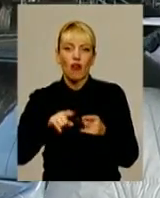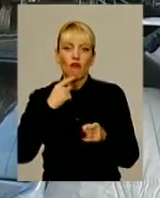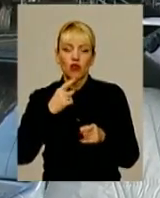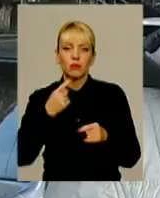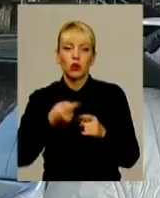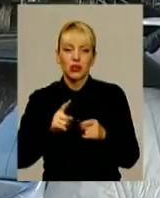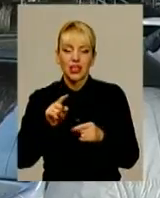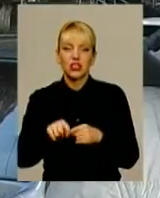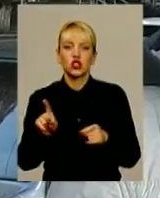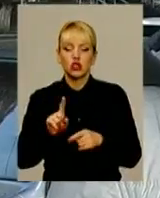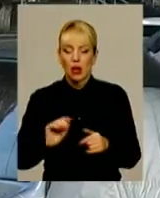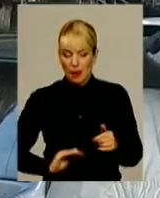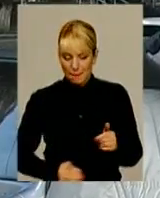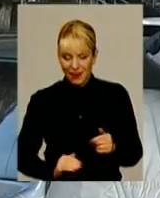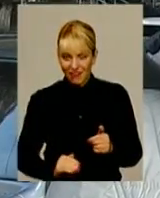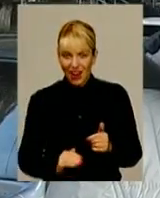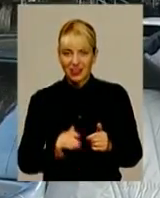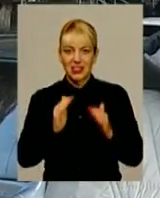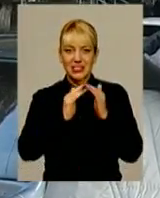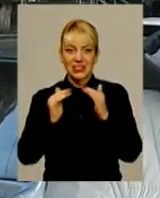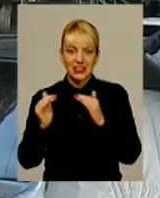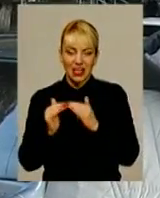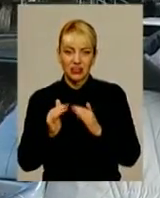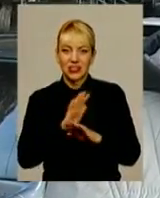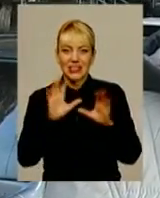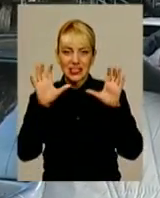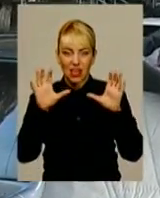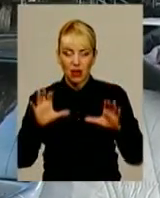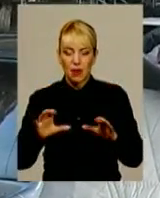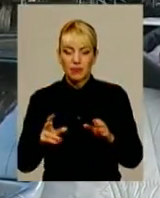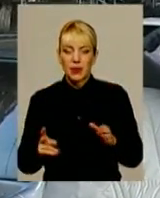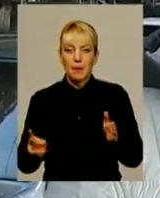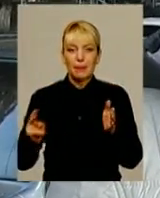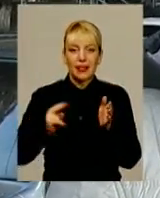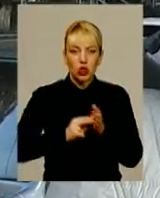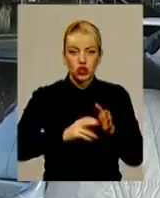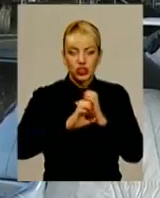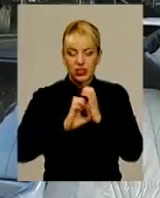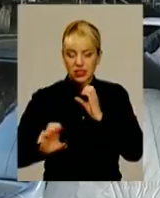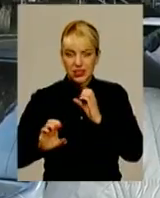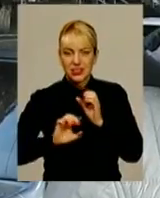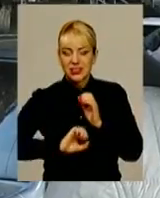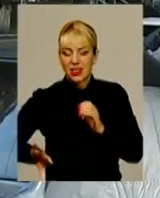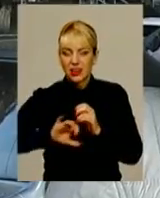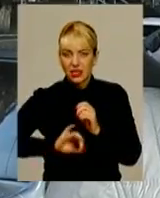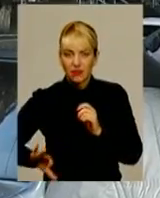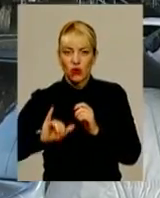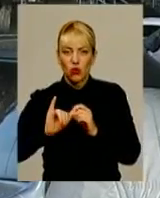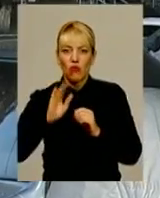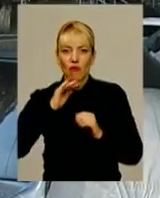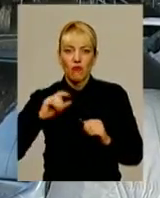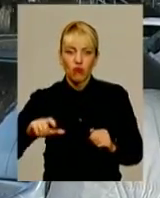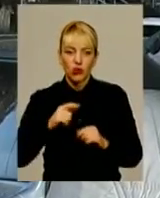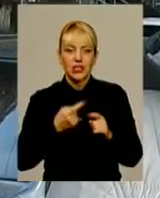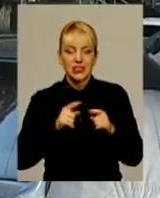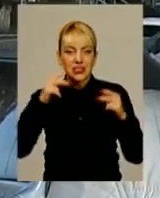що приватний сектор не санкціоновано підключений до зливової каналізації. І ще заяви